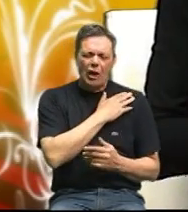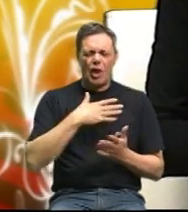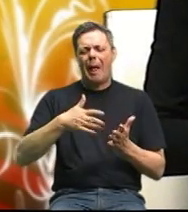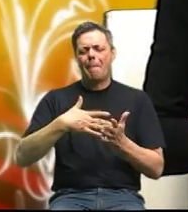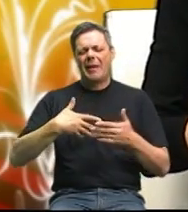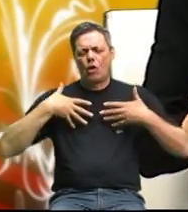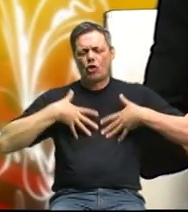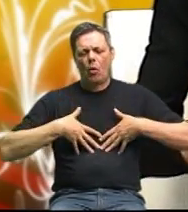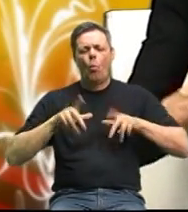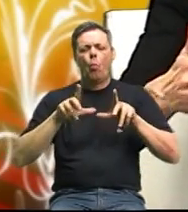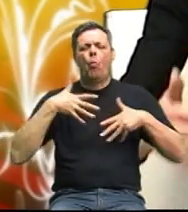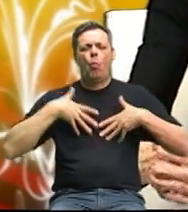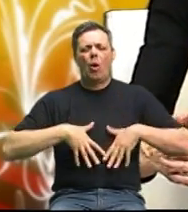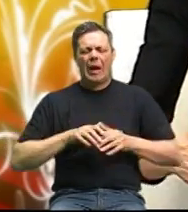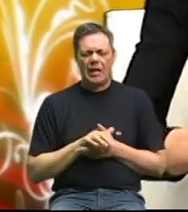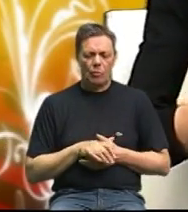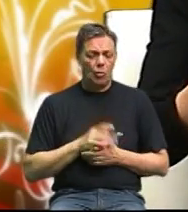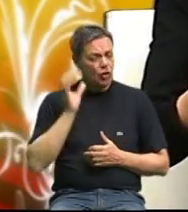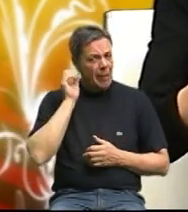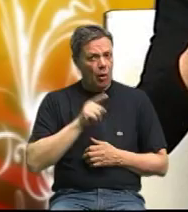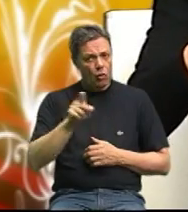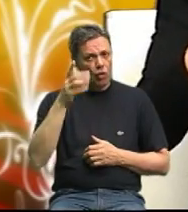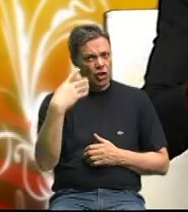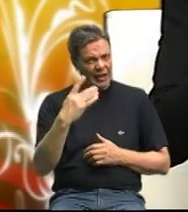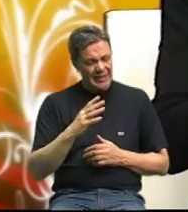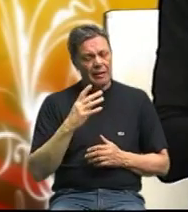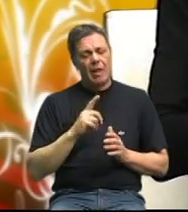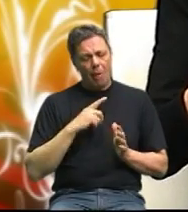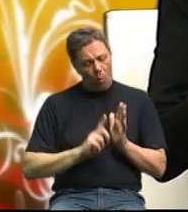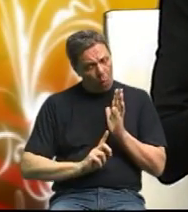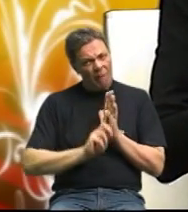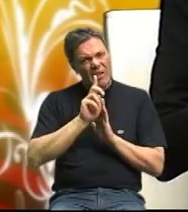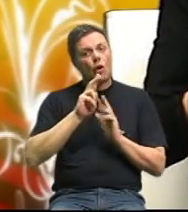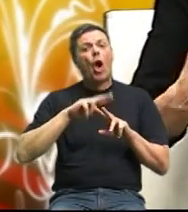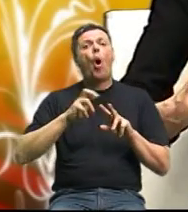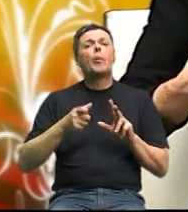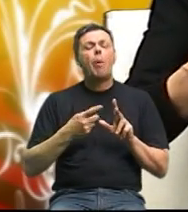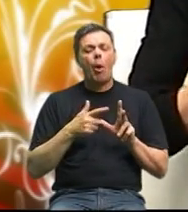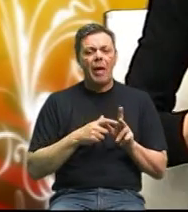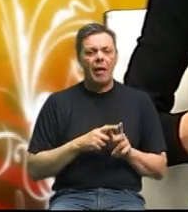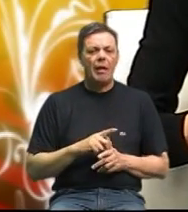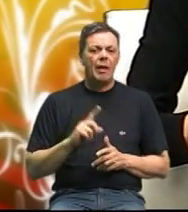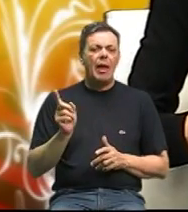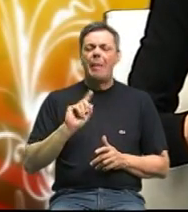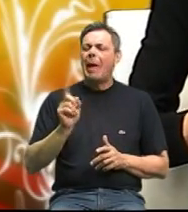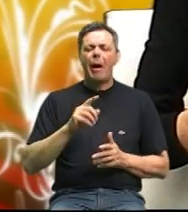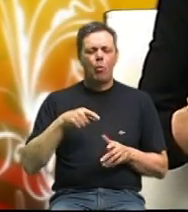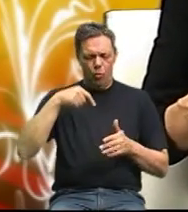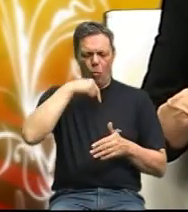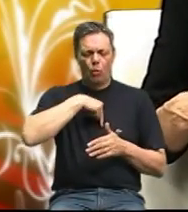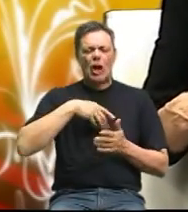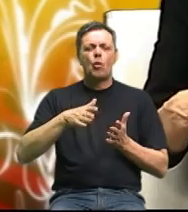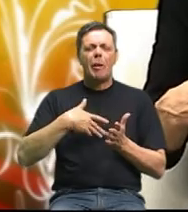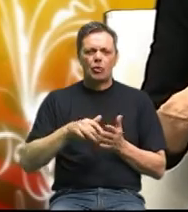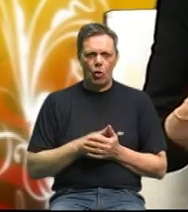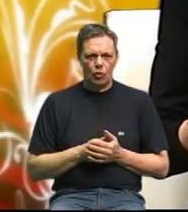Žene koje do 40 imaju visoke hormone, estrogena, progesterona, ne imaju unutrašnju masnoću.